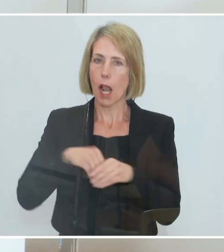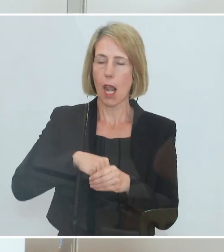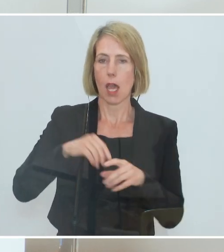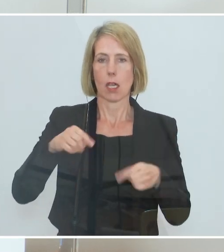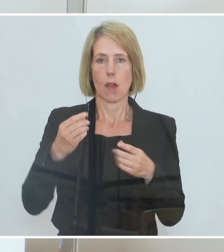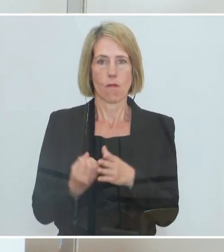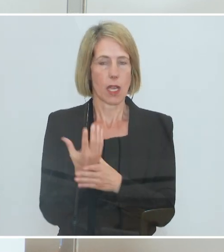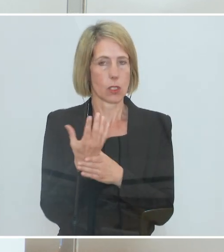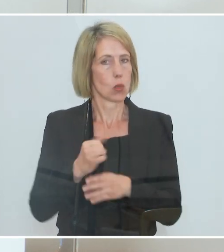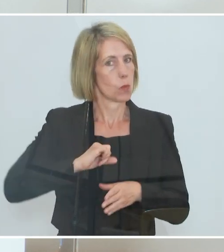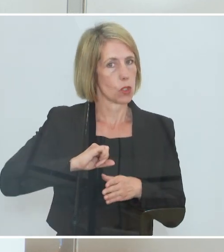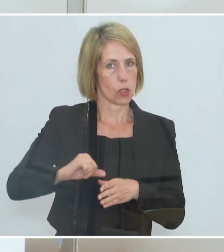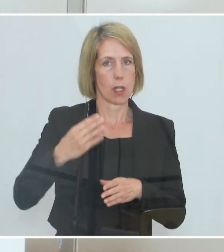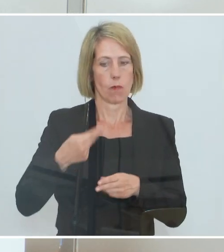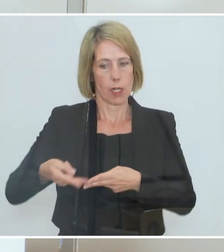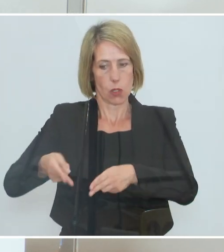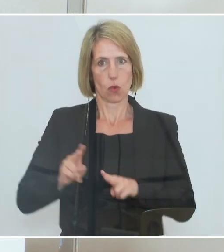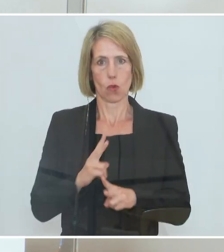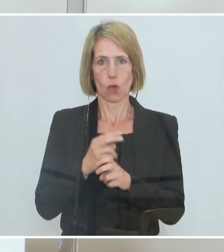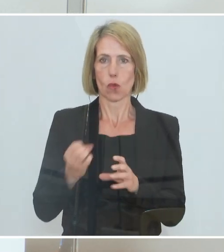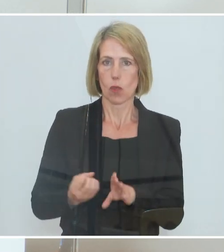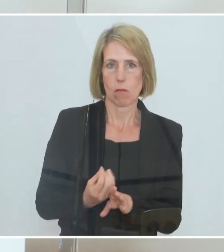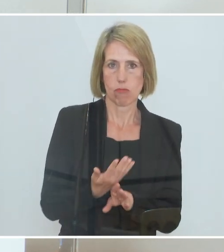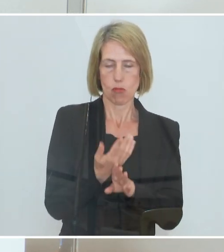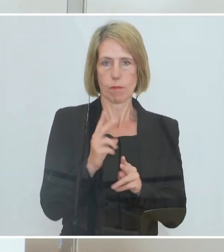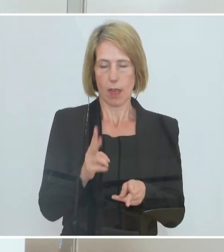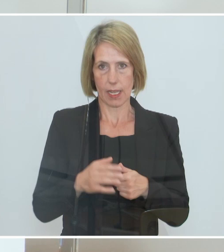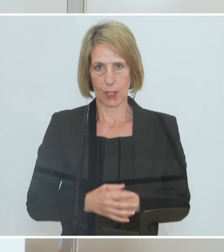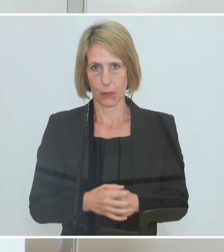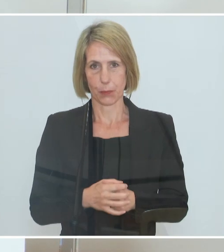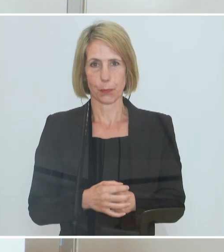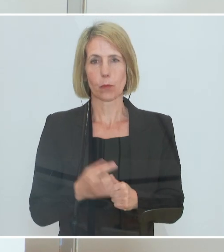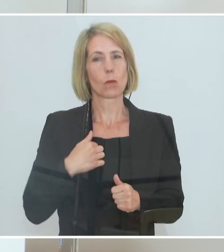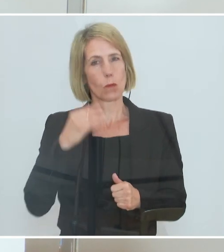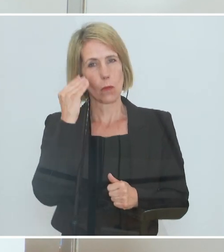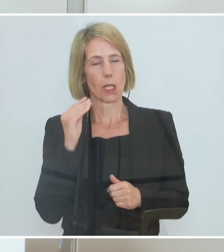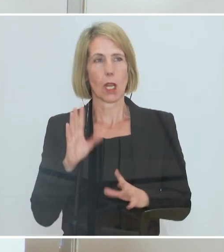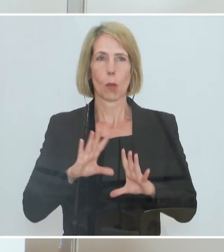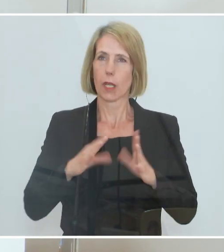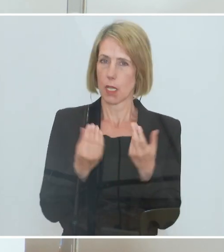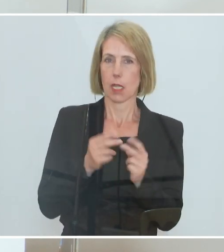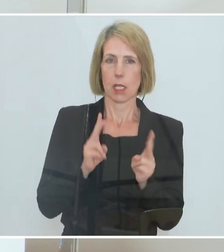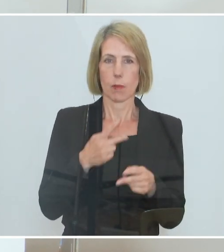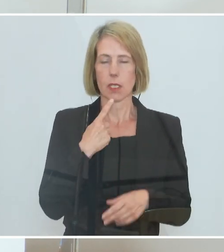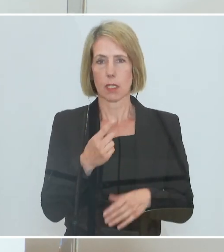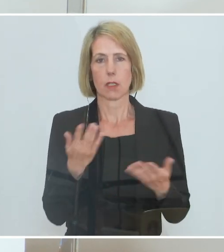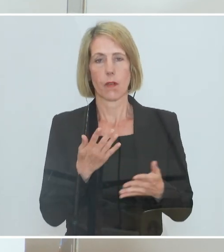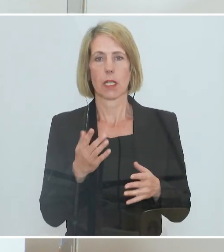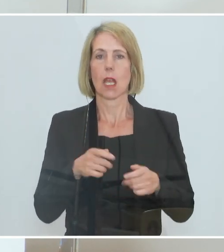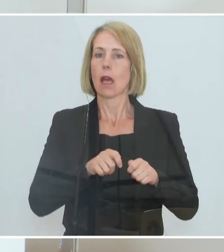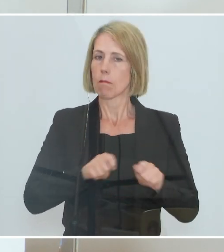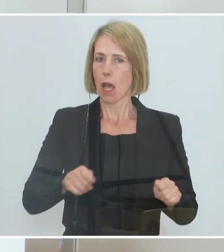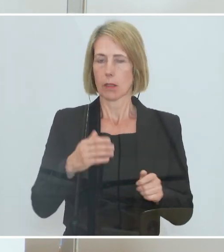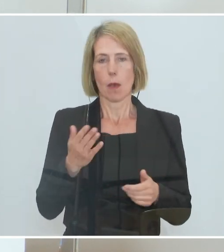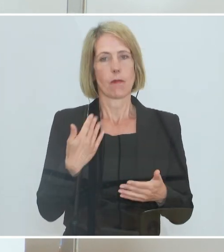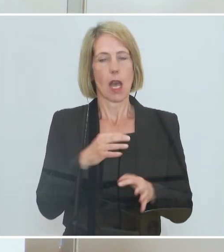Wachstum möglichst schnell wieder nach Österreich zurück zu bekommen. Und ich glaube, wir können gemeinsam sagen, dass diese Maßnahme eine höchst